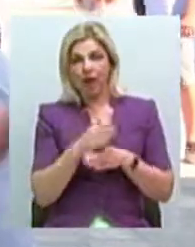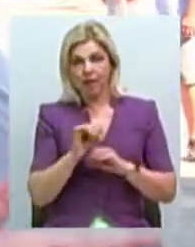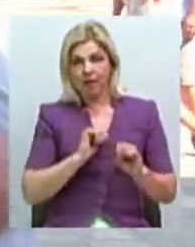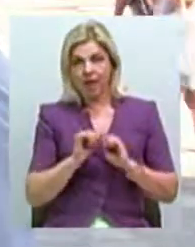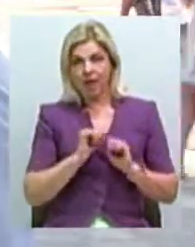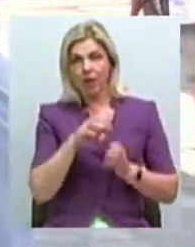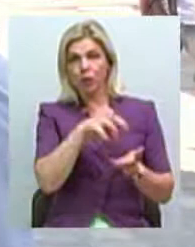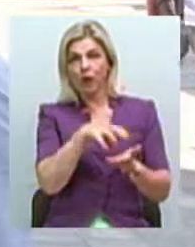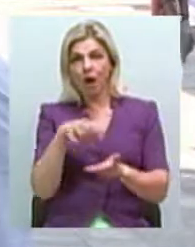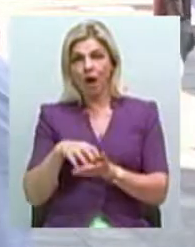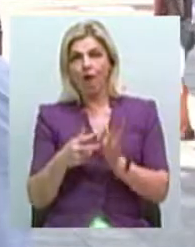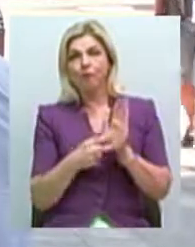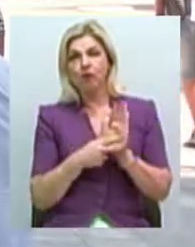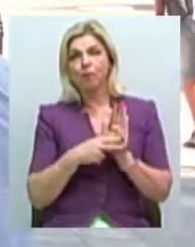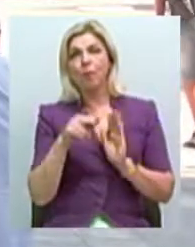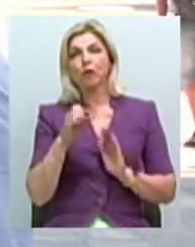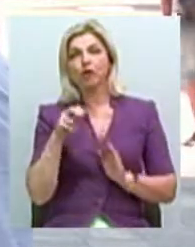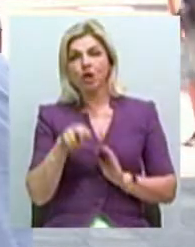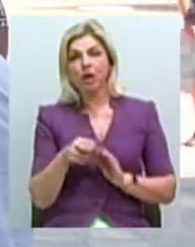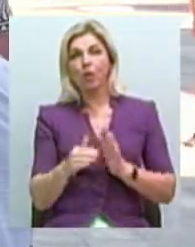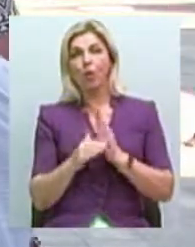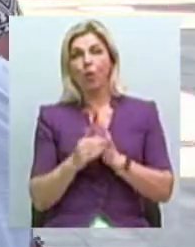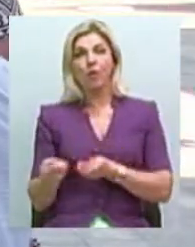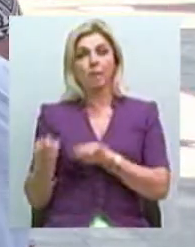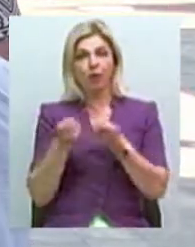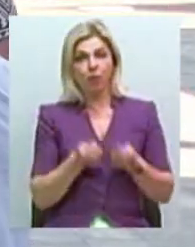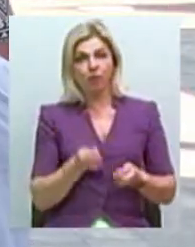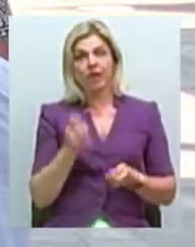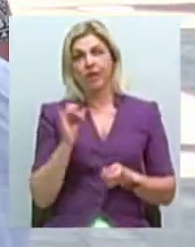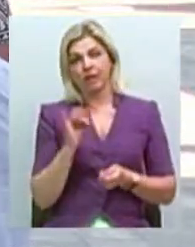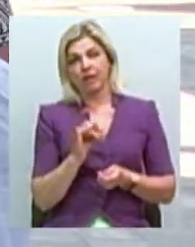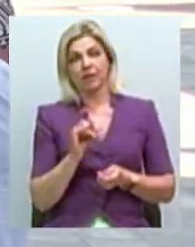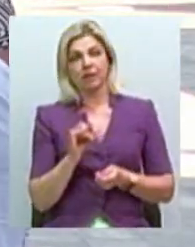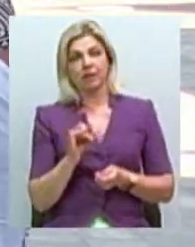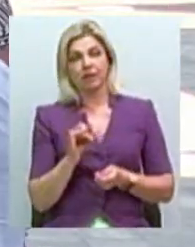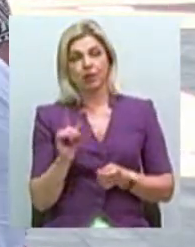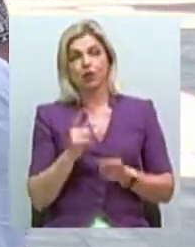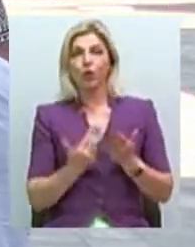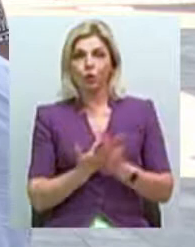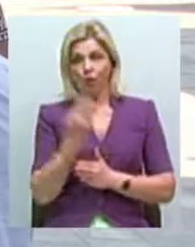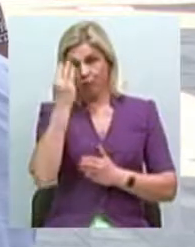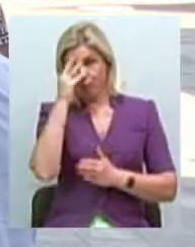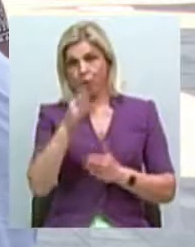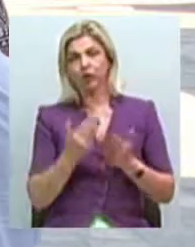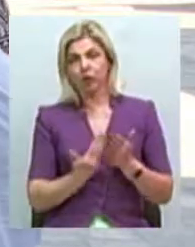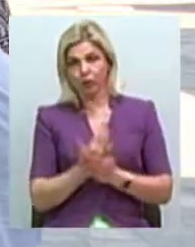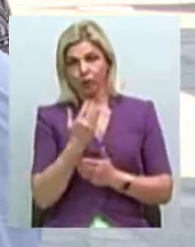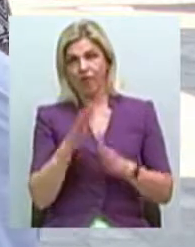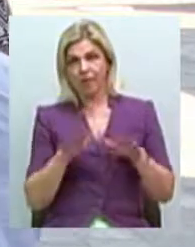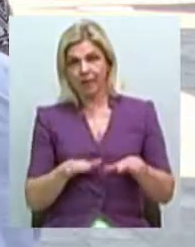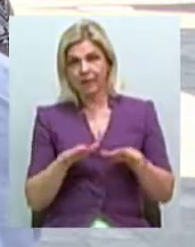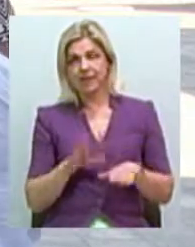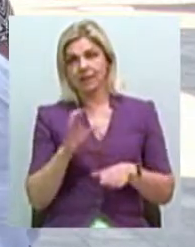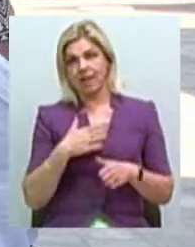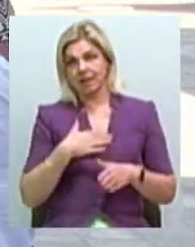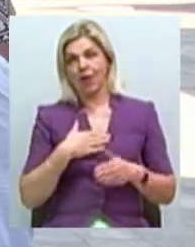насправді восьмий причал нам допоміг і транспортувати її. І нам здалося, що це таке нове, модернове місце з дуже крутою командою. Ми